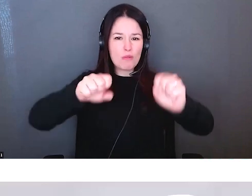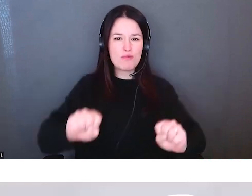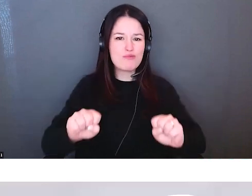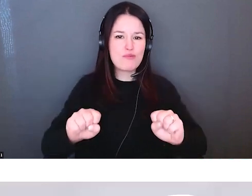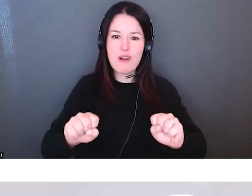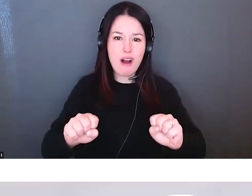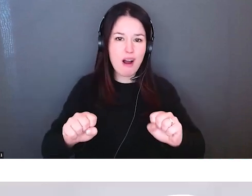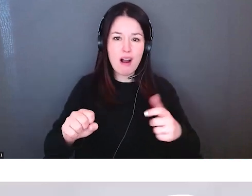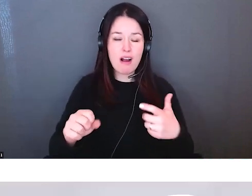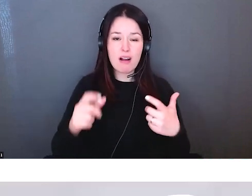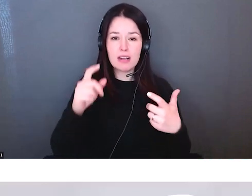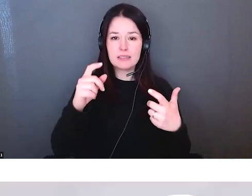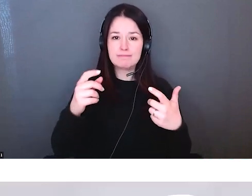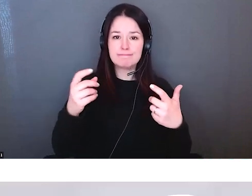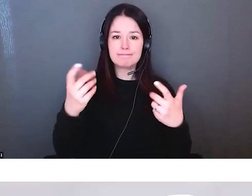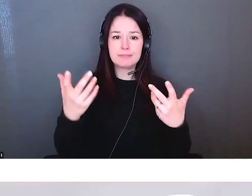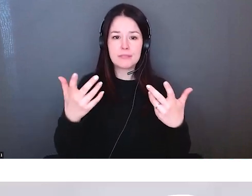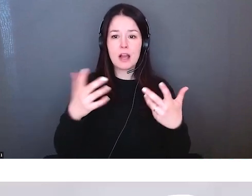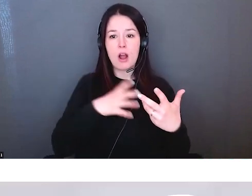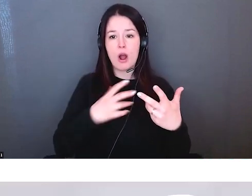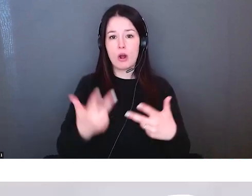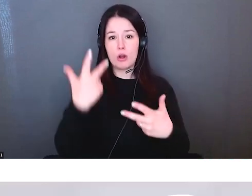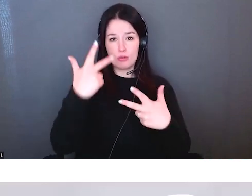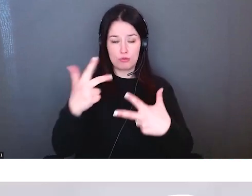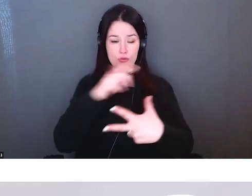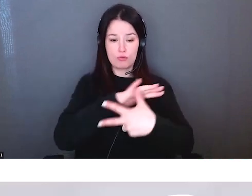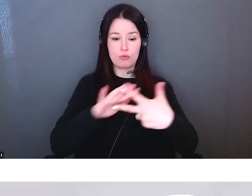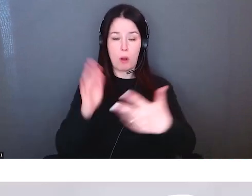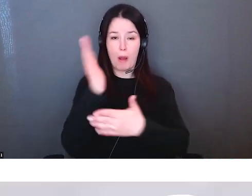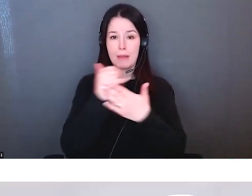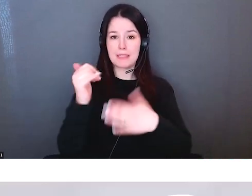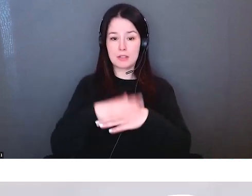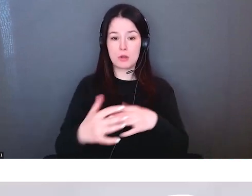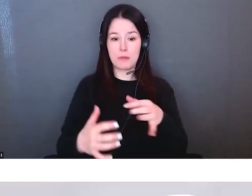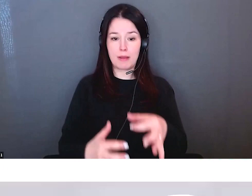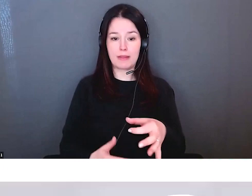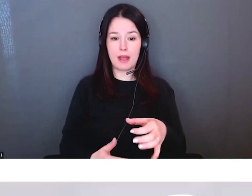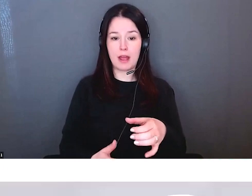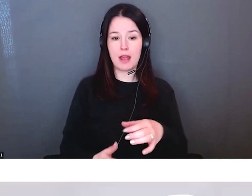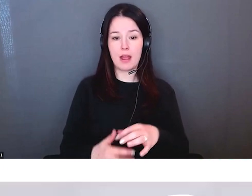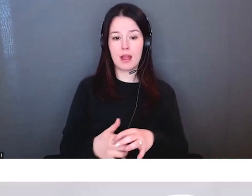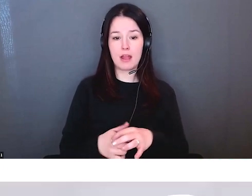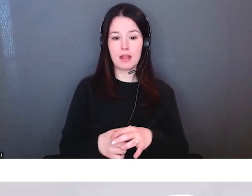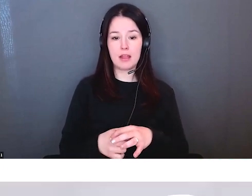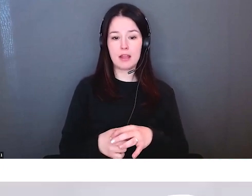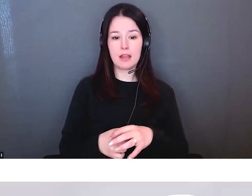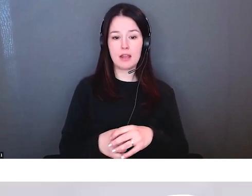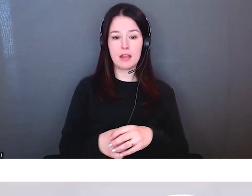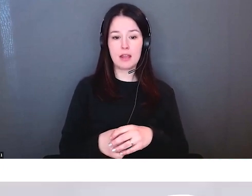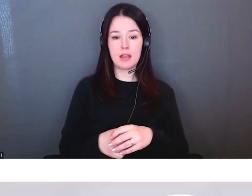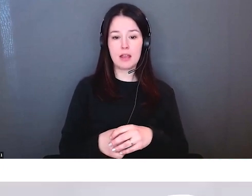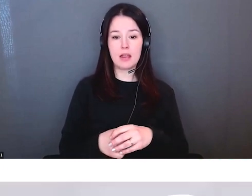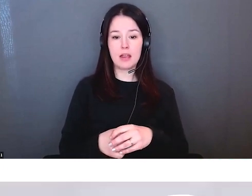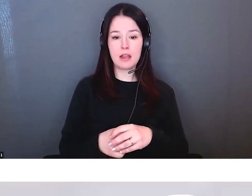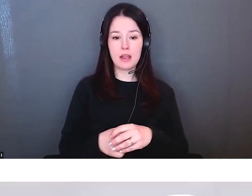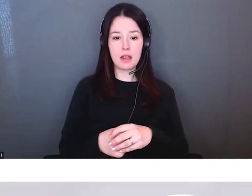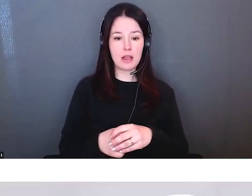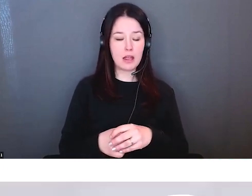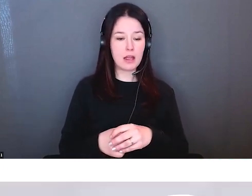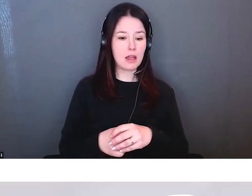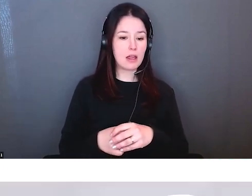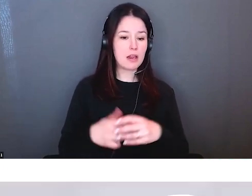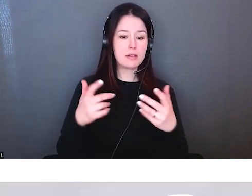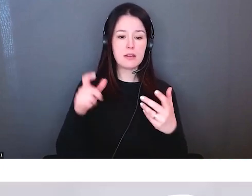de ces concepts qui nous ont été donnés de la part de Kimberly Crenshaw et Patricia Hill